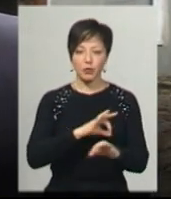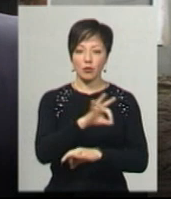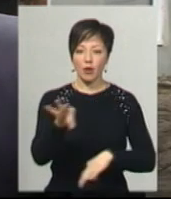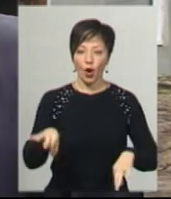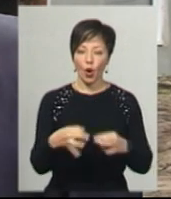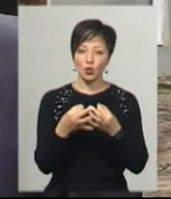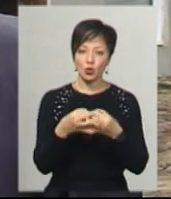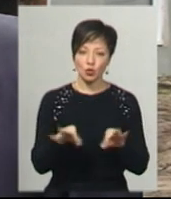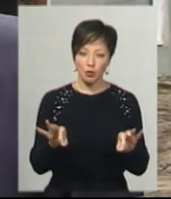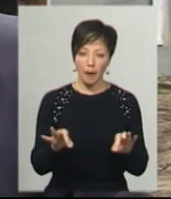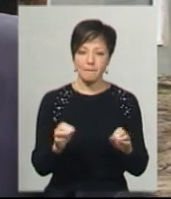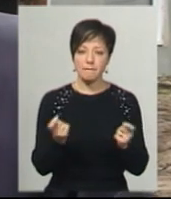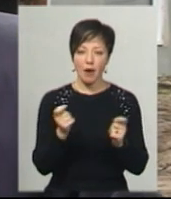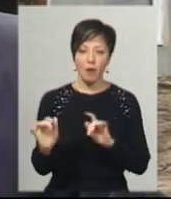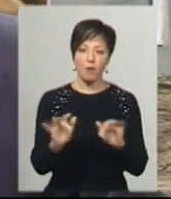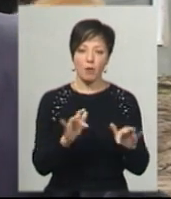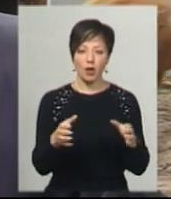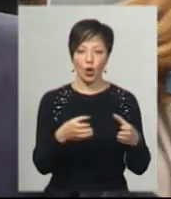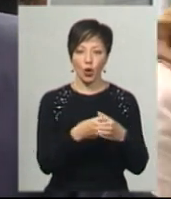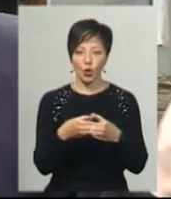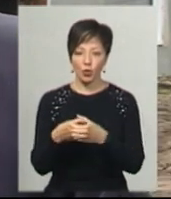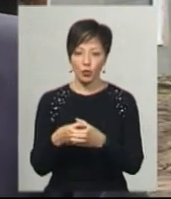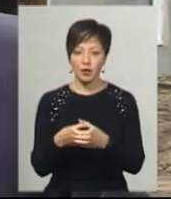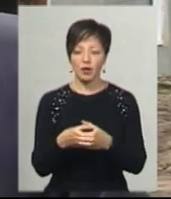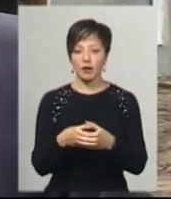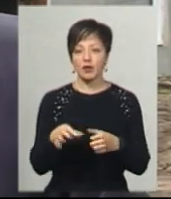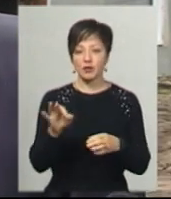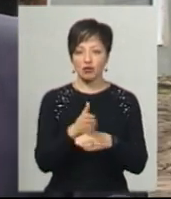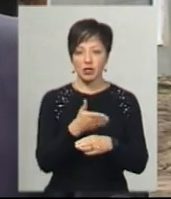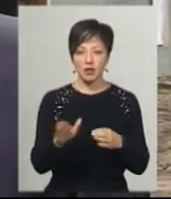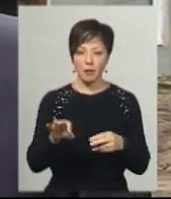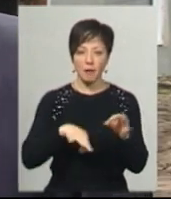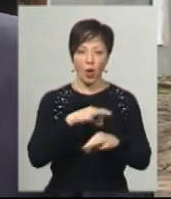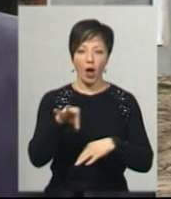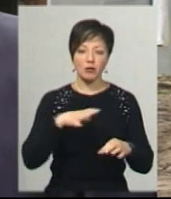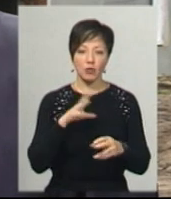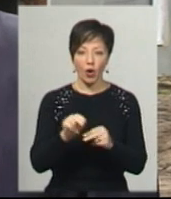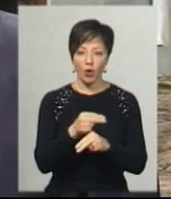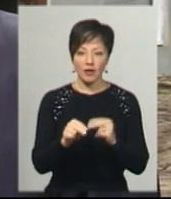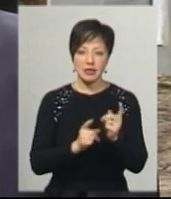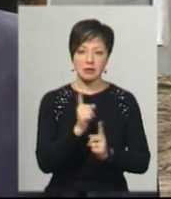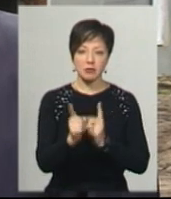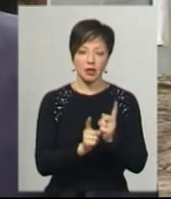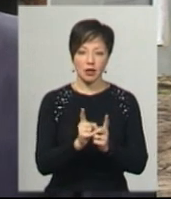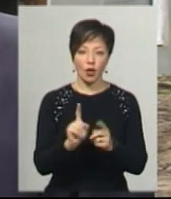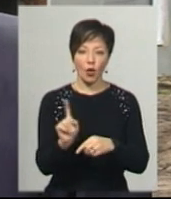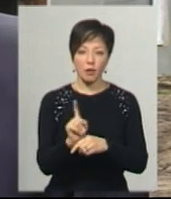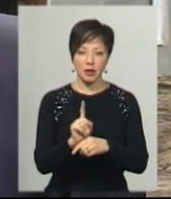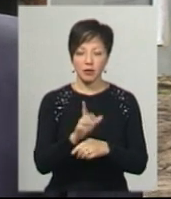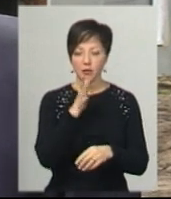доступності маломобільних груп в цій частині проєкт навіть коригувався, тому що були змінені нормативи при